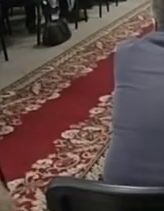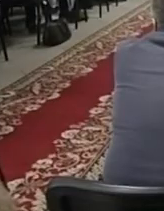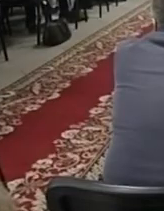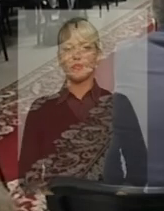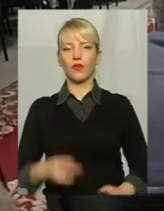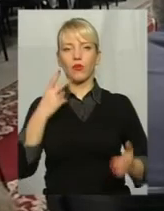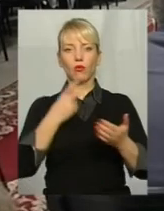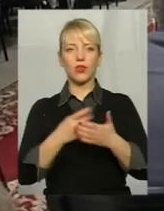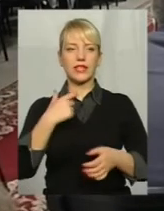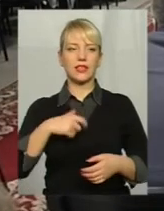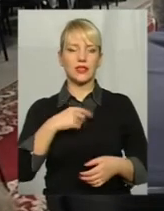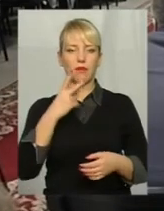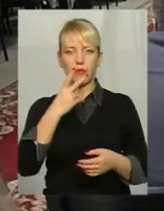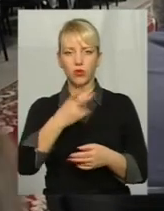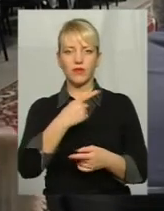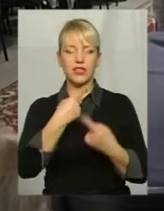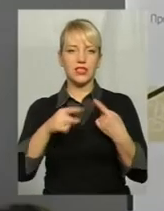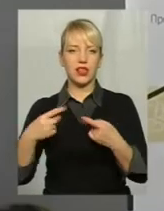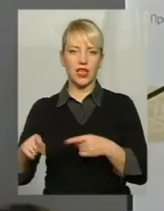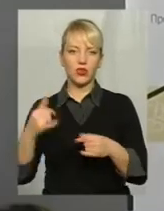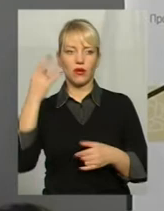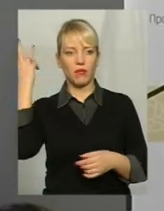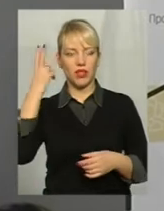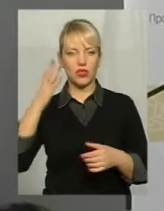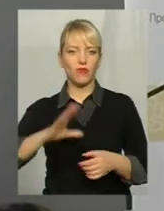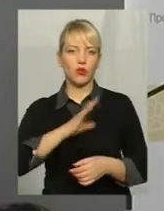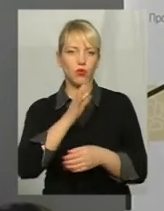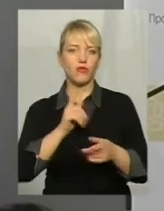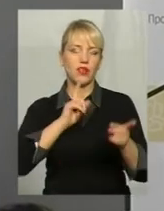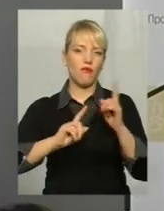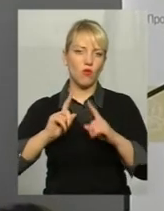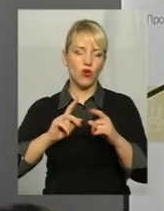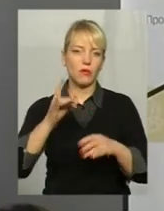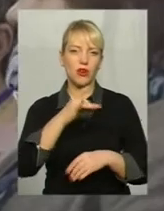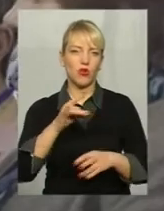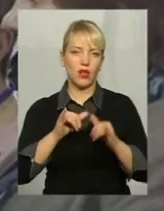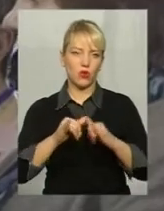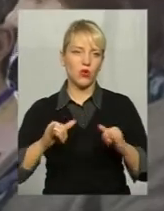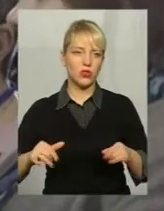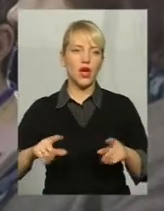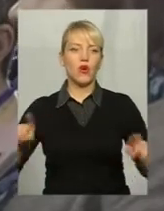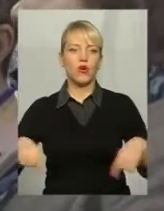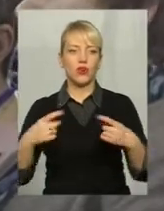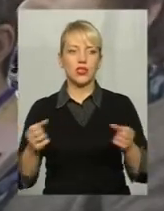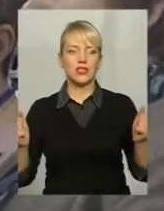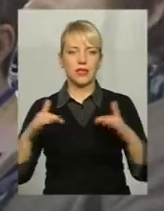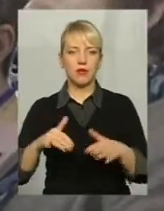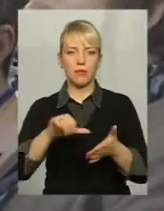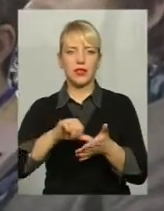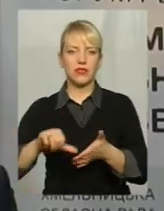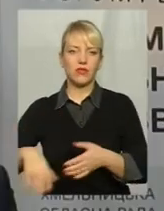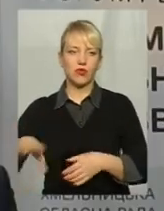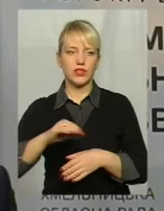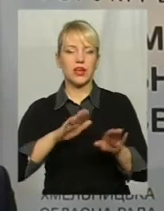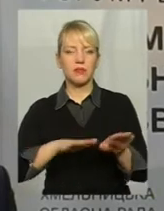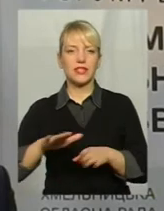Показати себе і подивитися на інших У Хмельницькому відбувся форум регіонального розвитку Організатори зібрали представників усіх